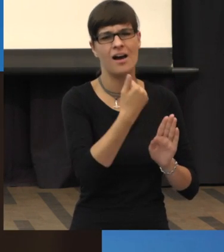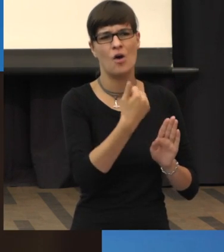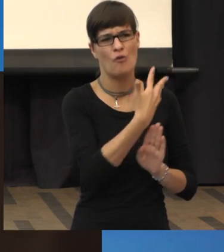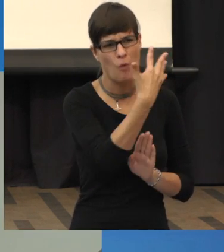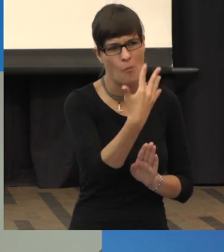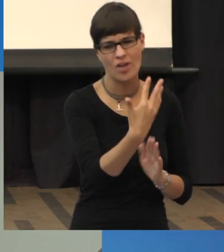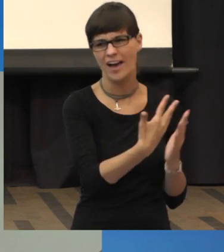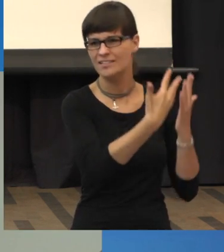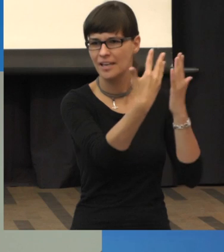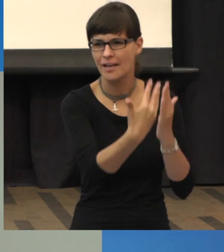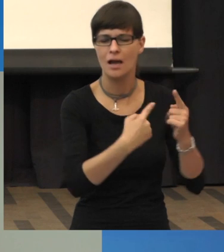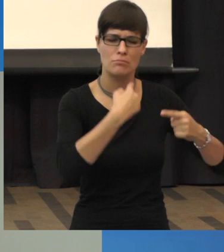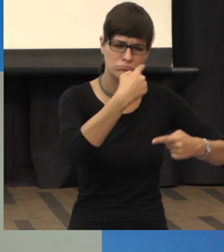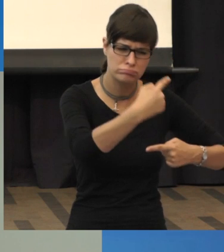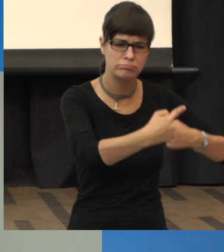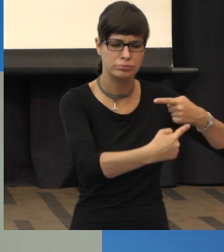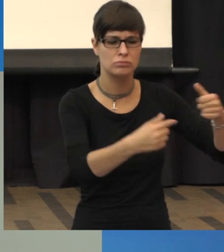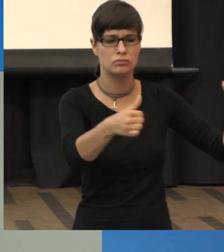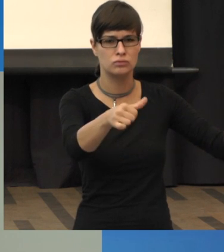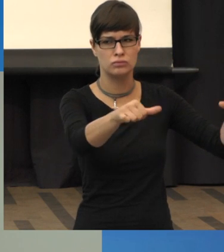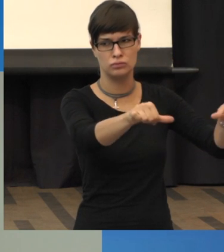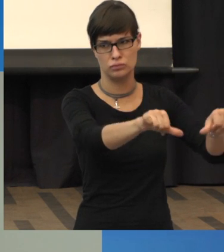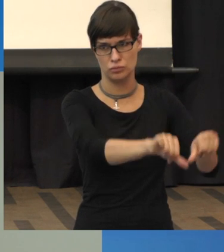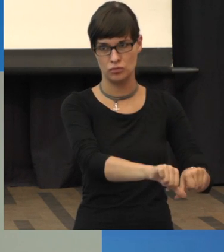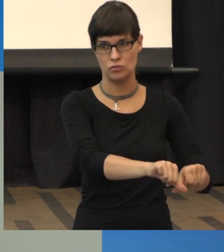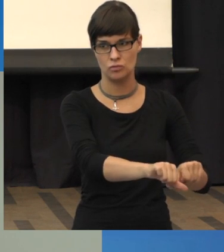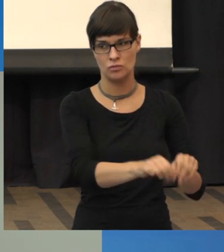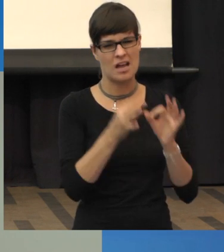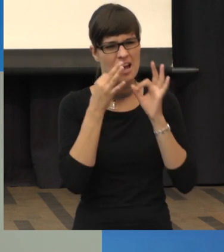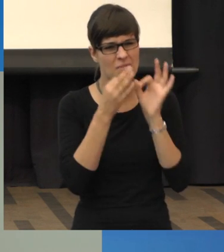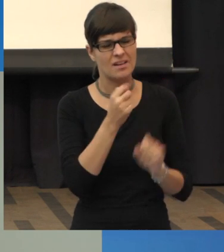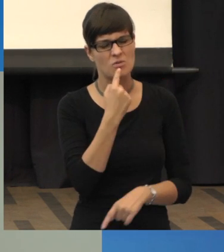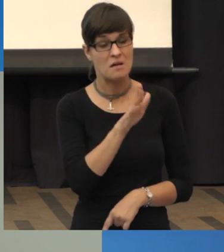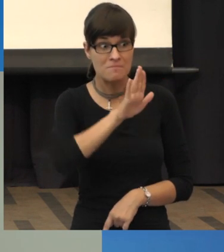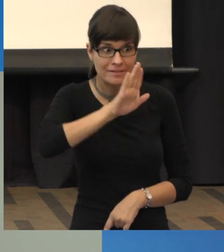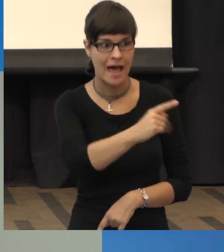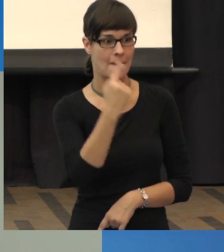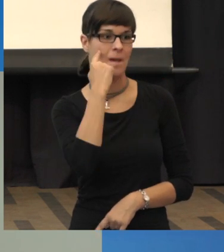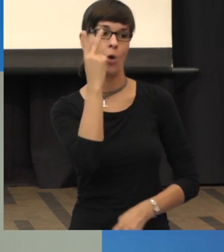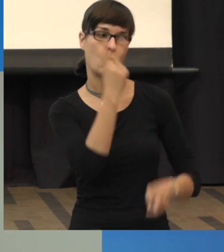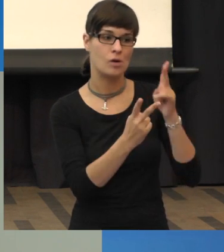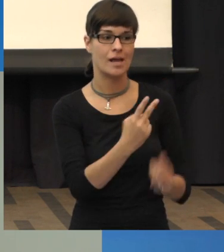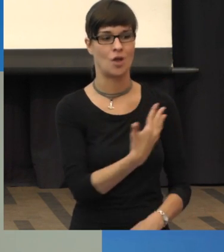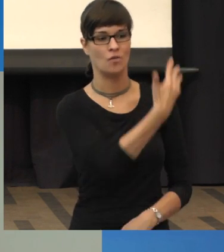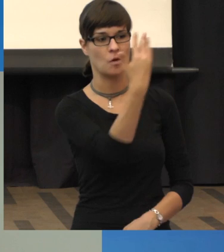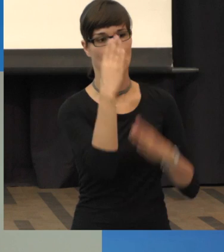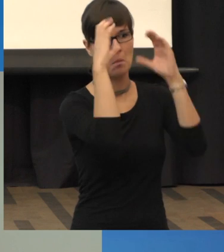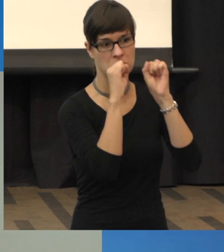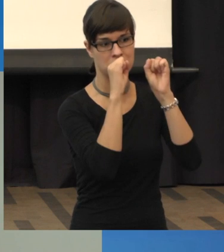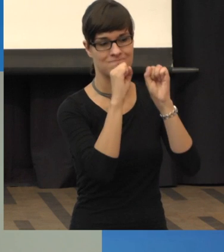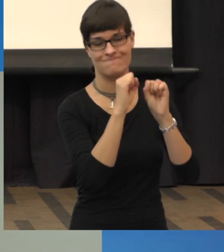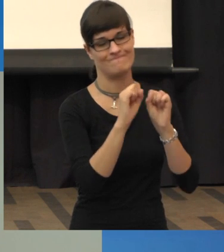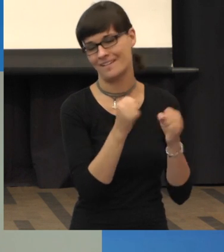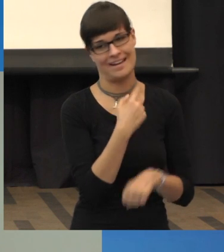fünf Jahre, zehn Jahre. Das kommt darauf an. Also man kann aber nicht genau sagen, deine Makulat-Degeneration führt in fünf Jahren zu einer